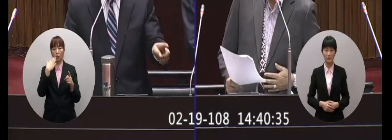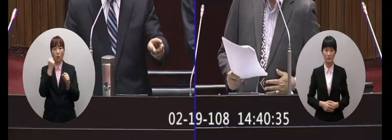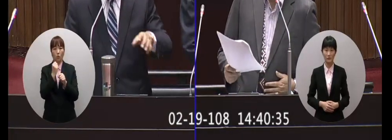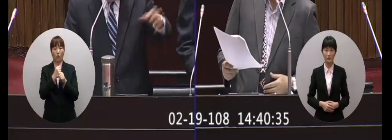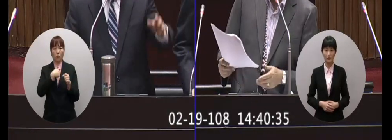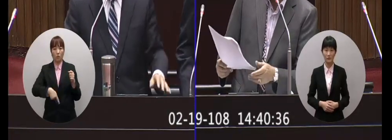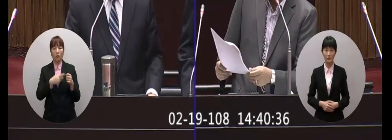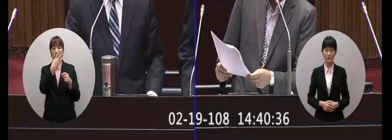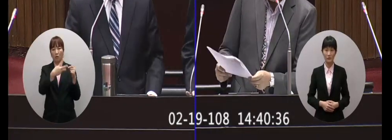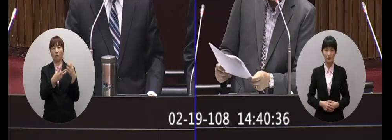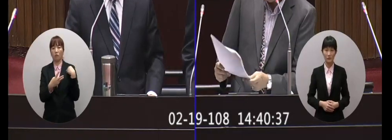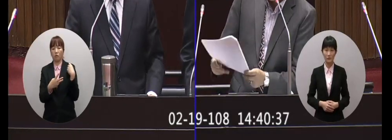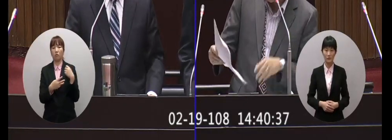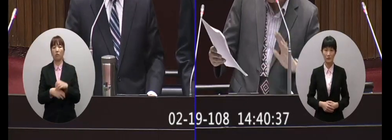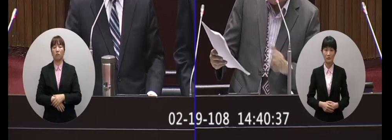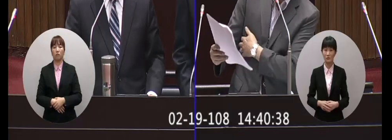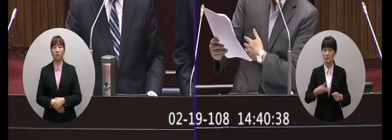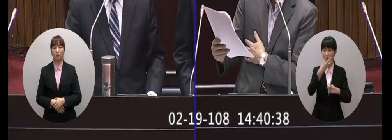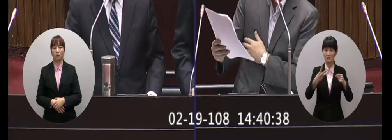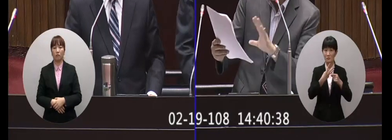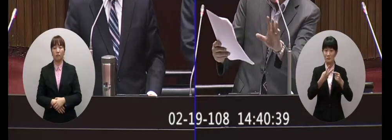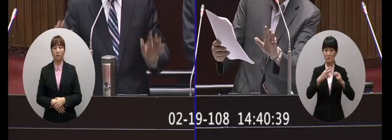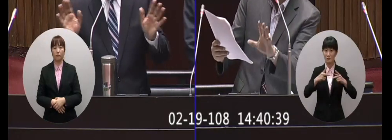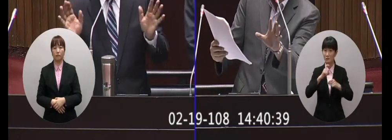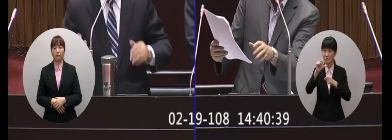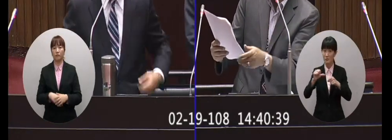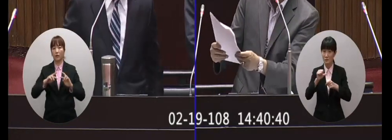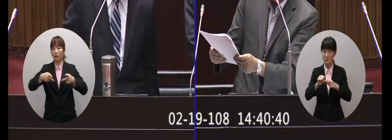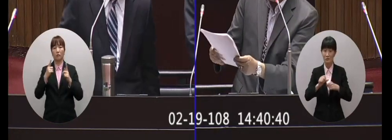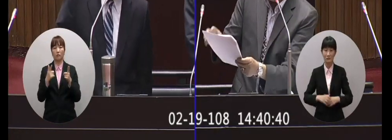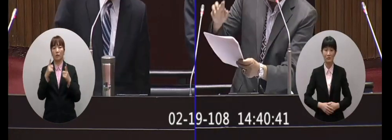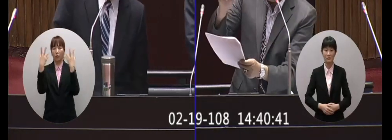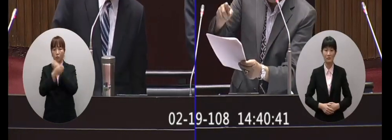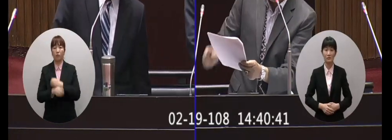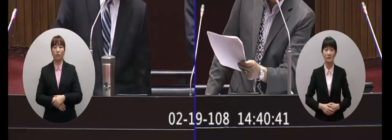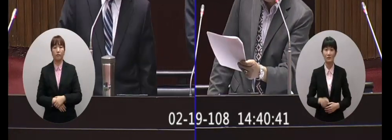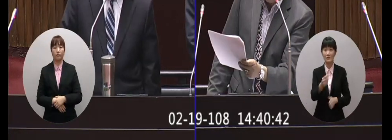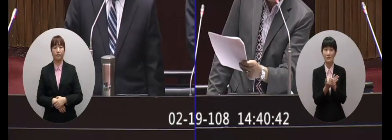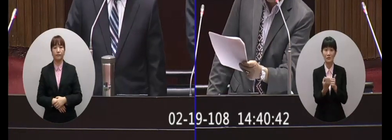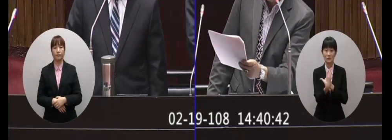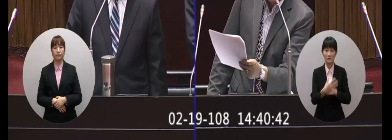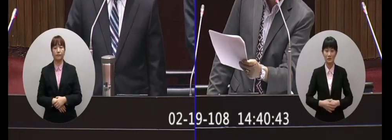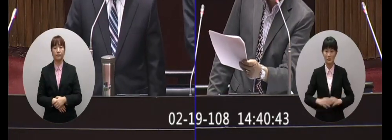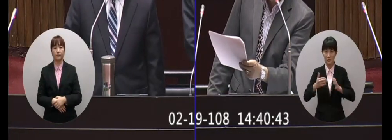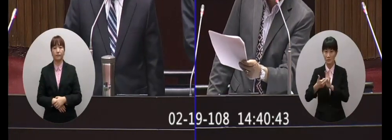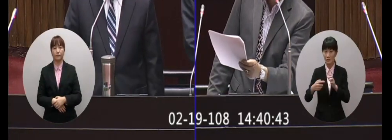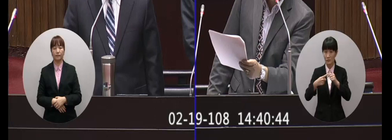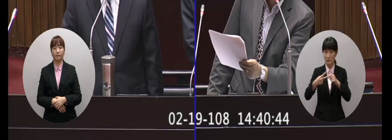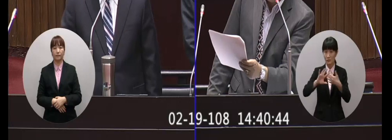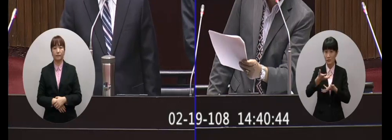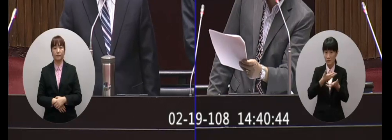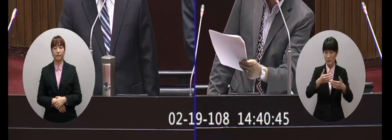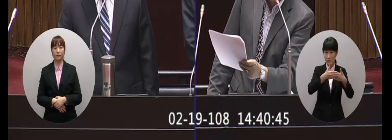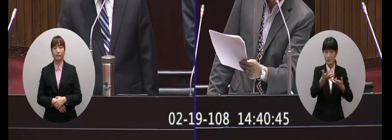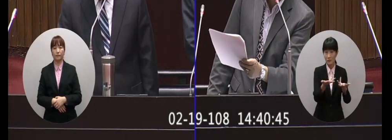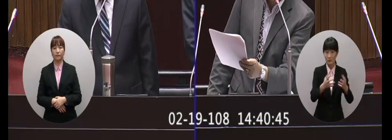行為限制永久這個三年改十五年不是不是改那你講你講國防外交大陸事務